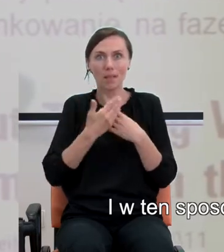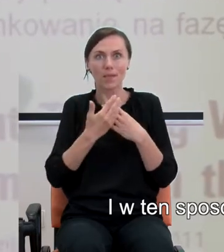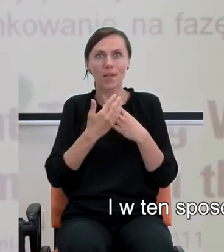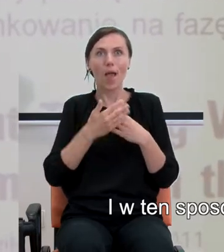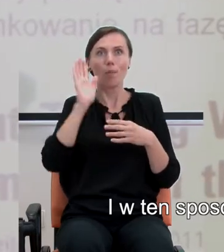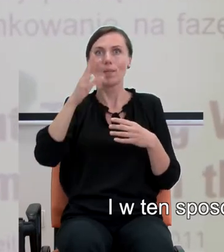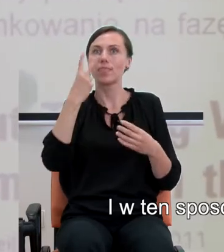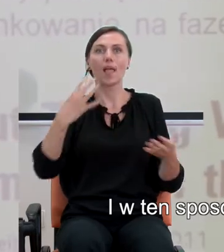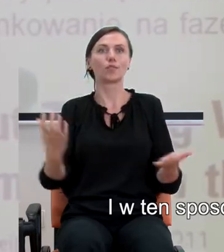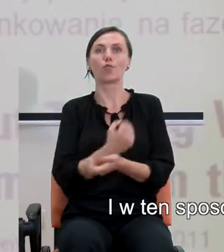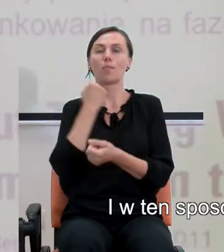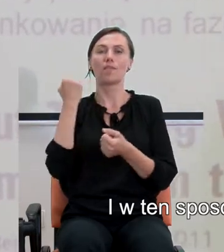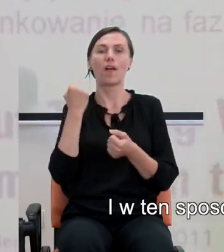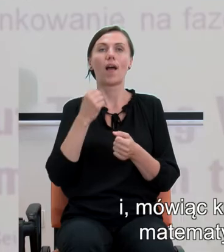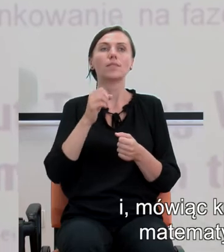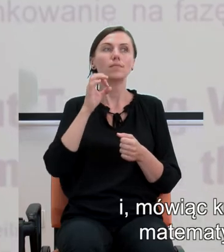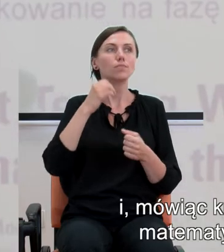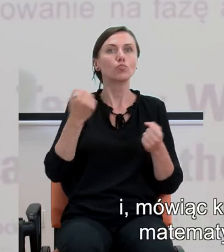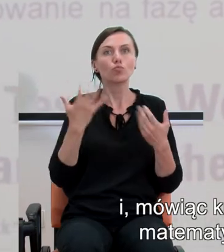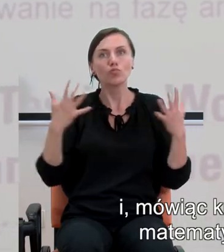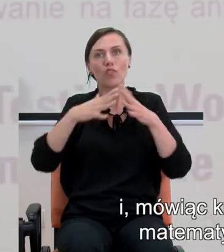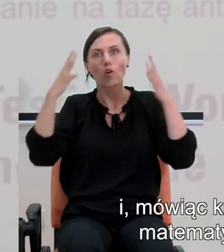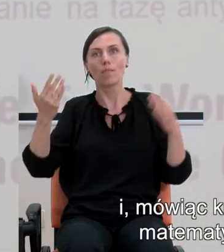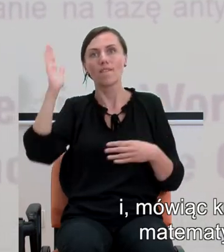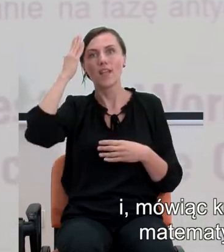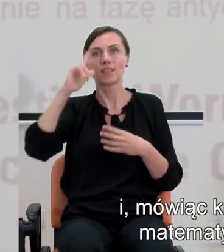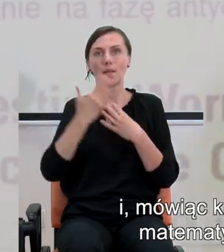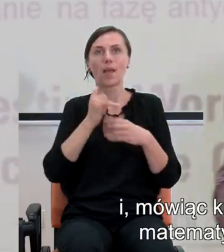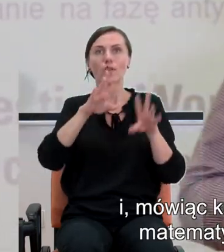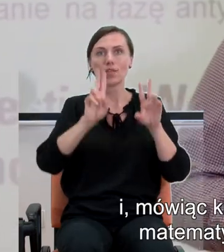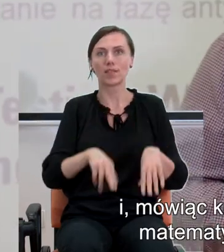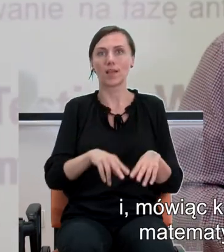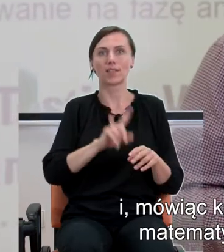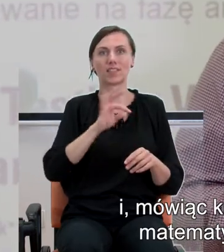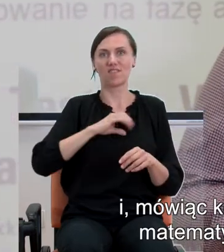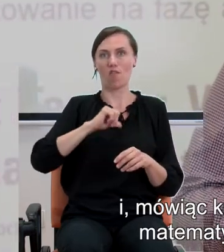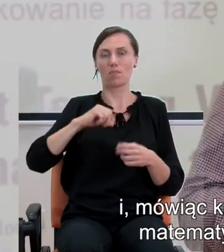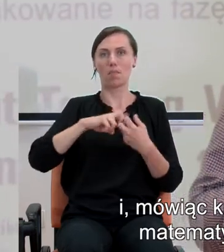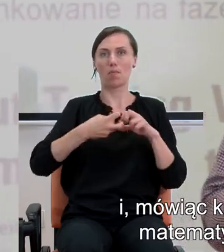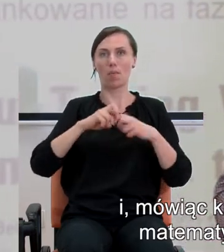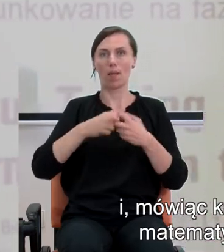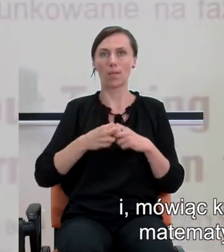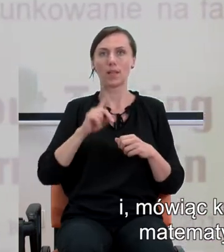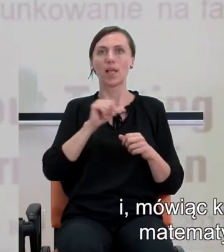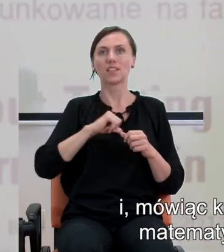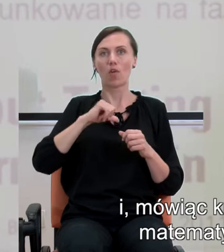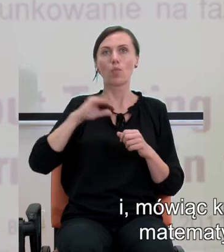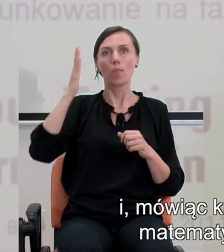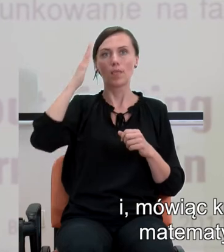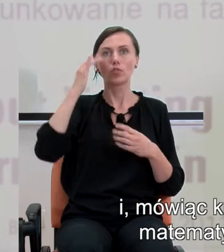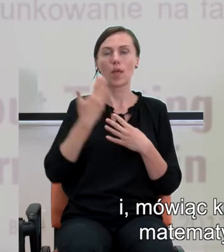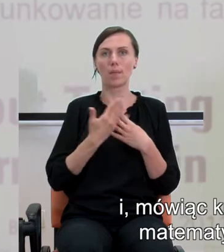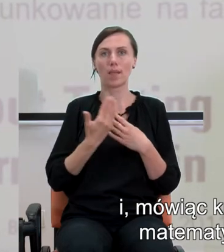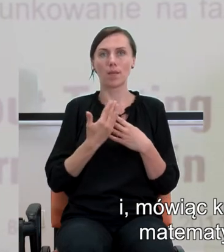nie zdobywa kluczowej wiedzy. No i mówiąc krótko, zostaje ze swoimi, ze swoim poziomem kompetencji